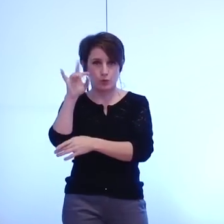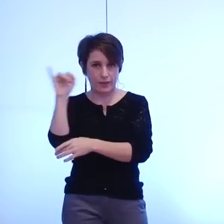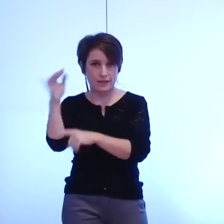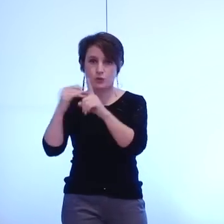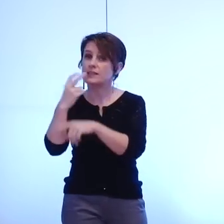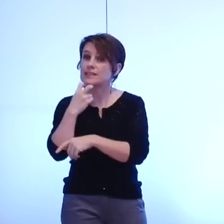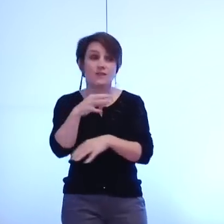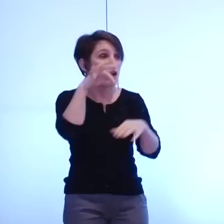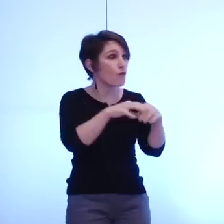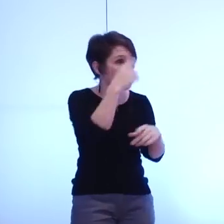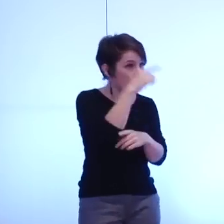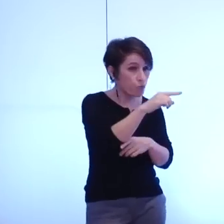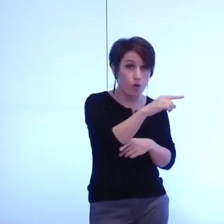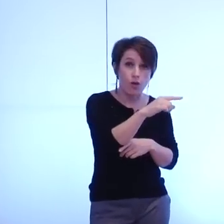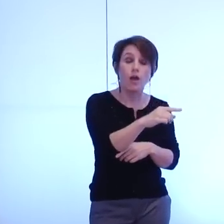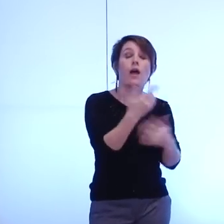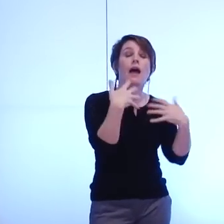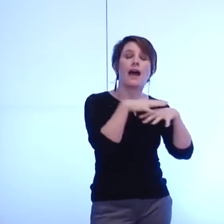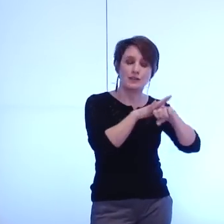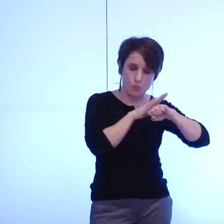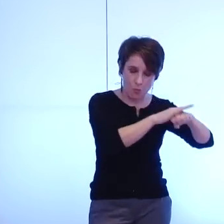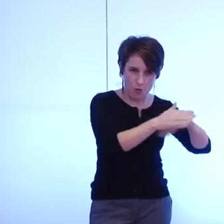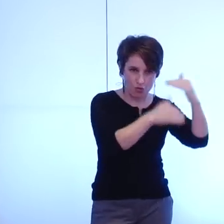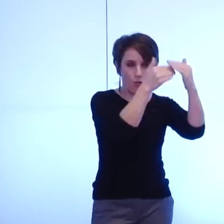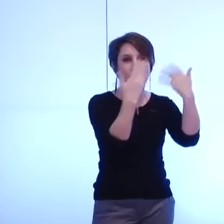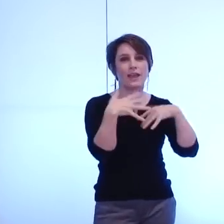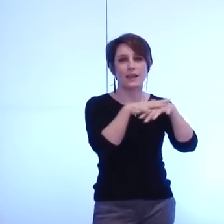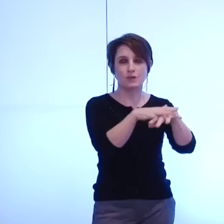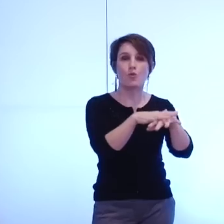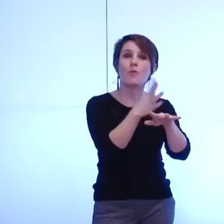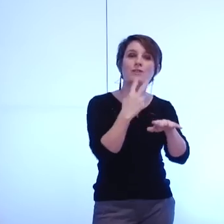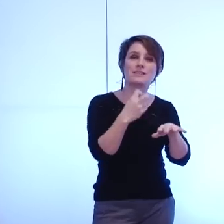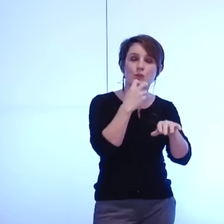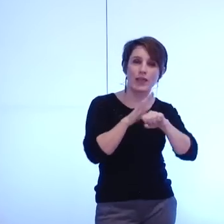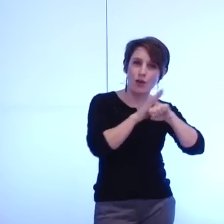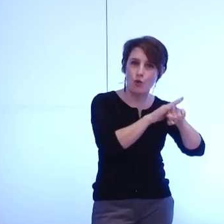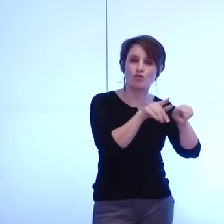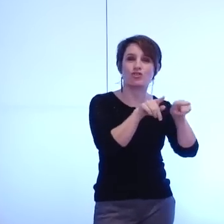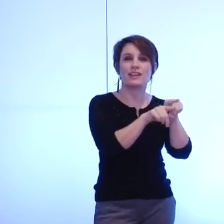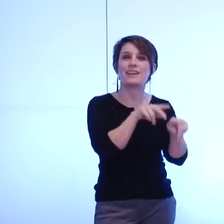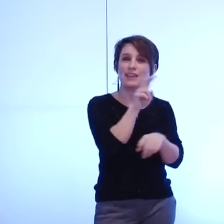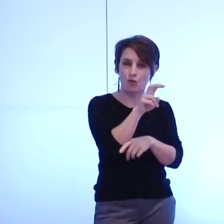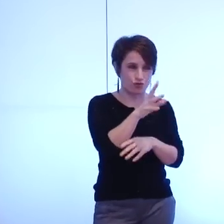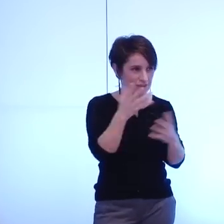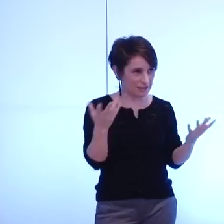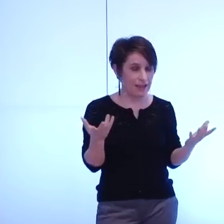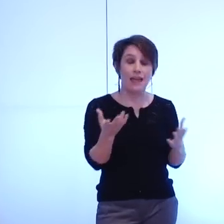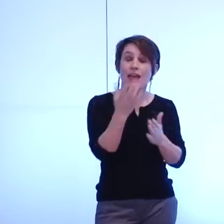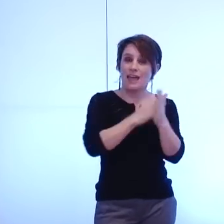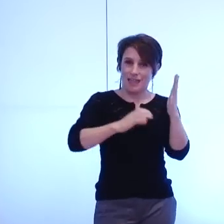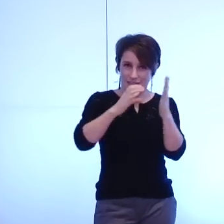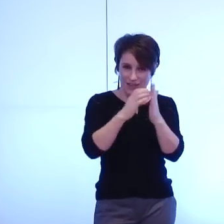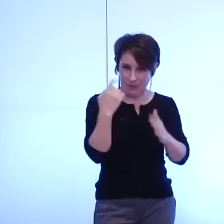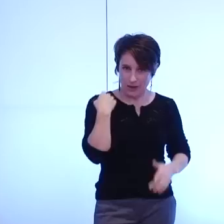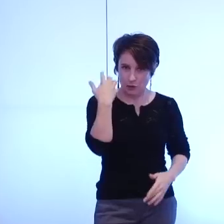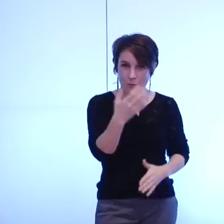Civile qui vote pour Rassemblement de la Gauche et de Progrès Rassemblement Citoyens de la Gauche et des Écologistes cette délibération numéro 5 est